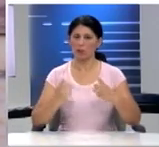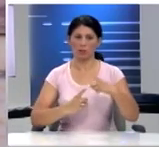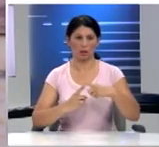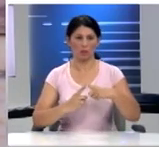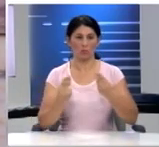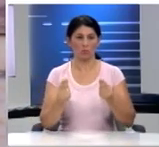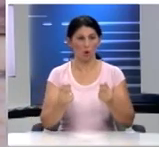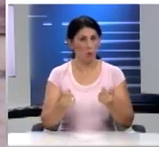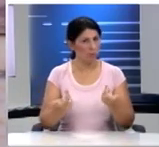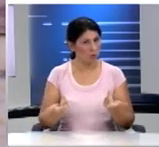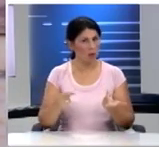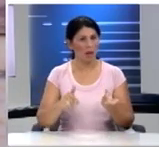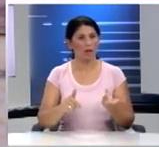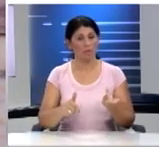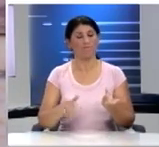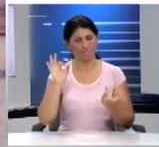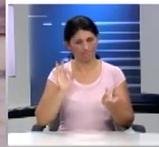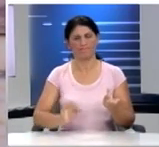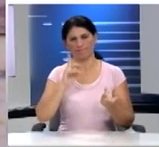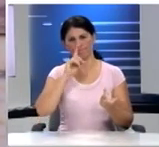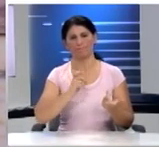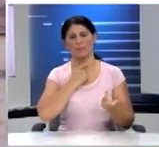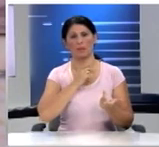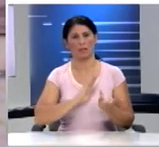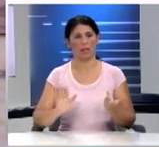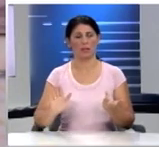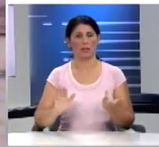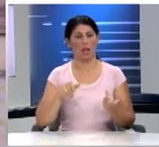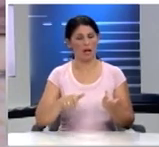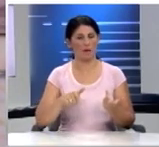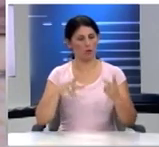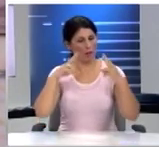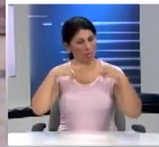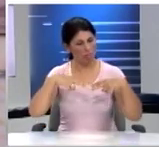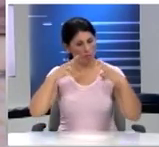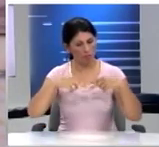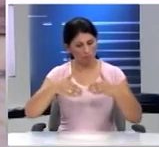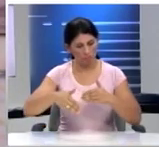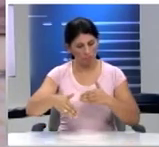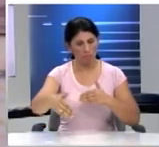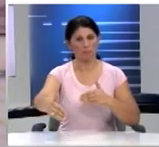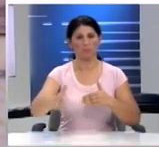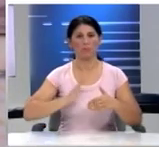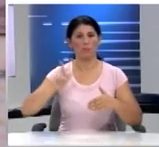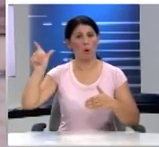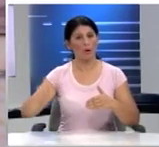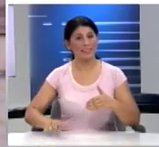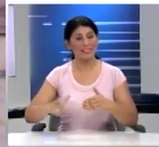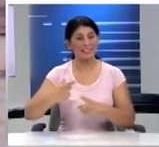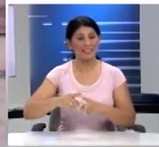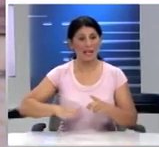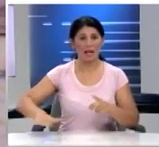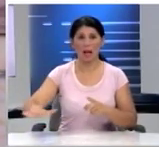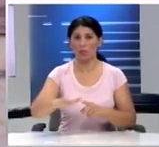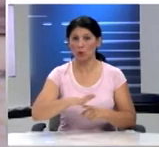είναι μια αδύρυτη ανάγκη και κυρίως θα εξοικειώσει τους αυριανούς πολίτες της χώρας